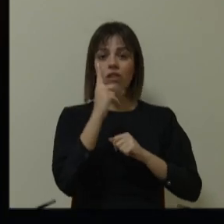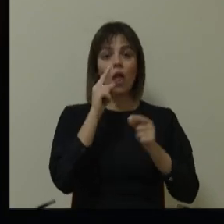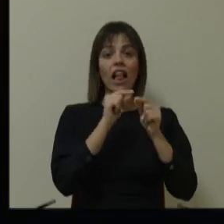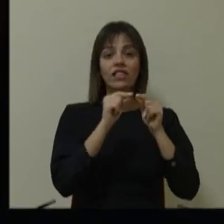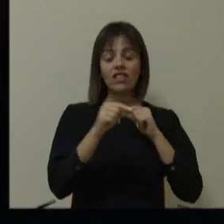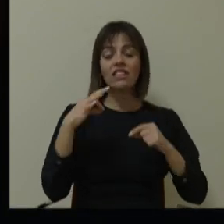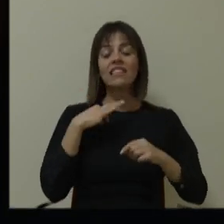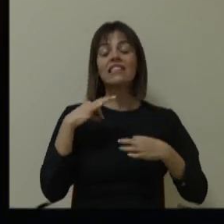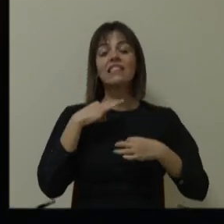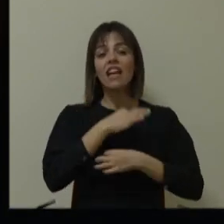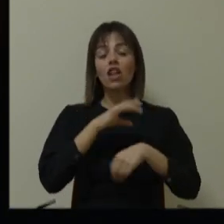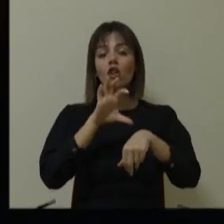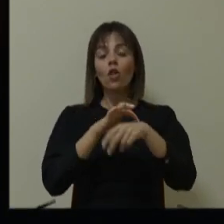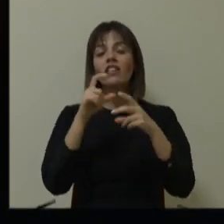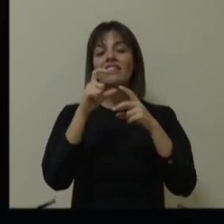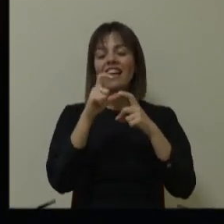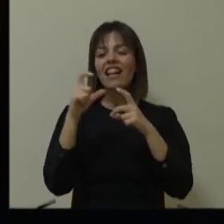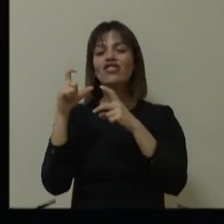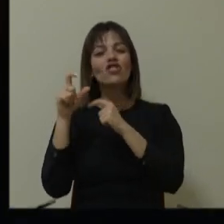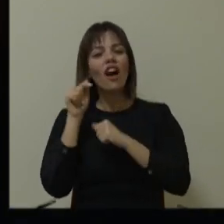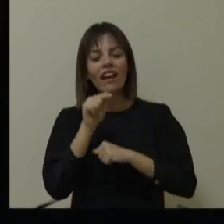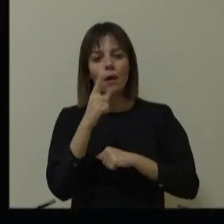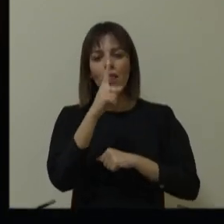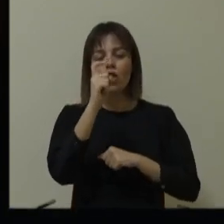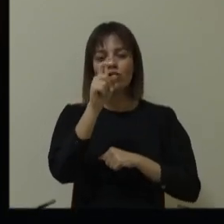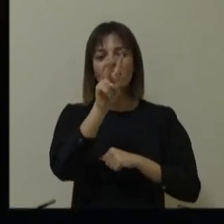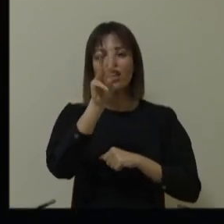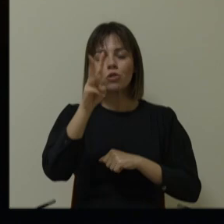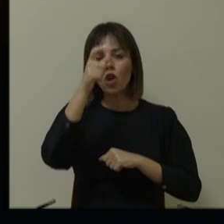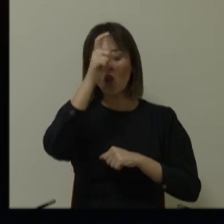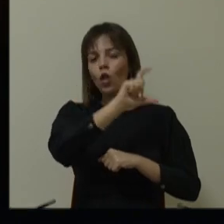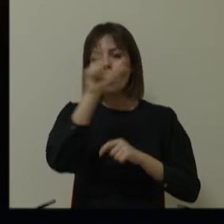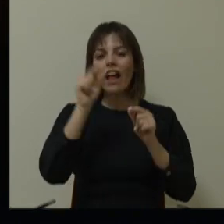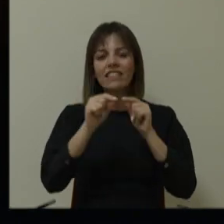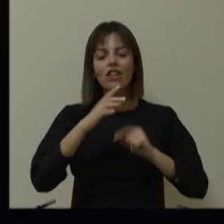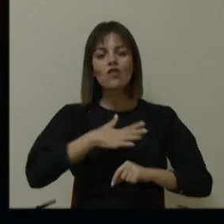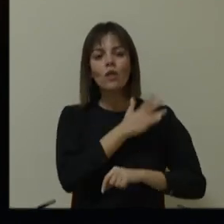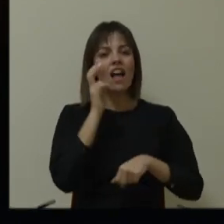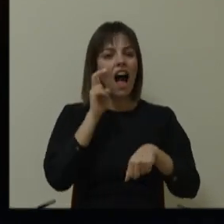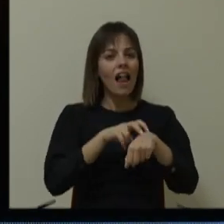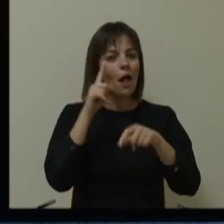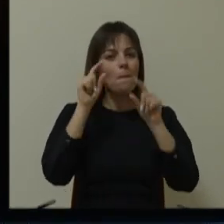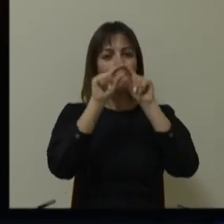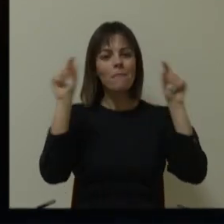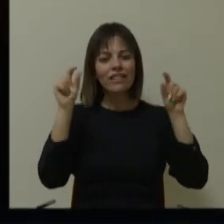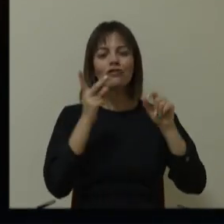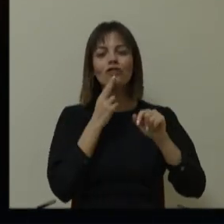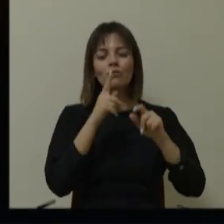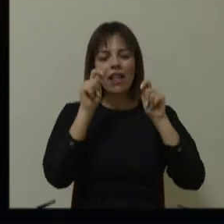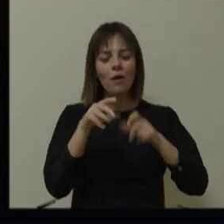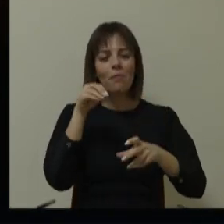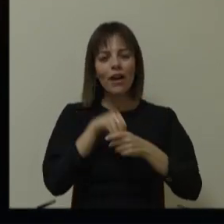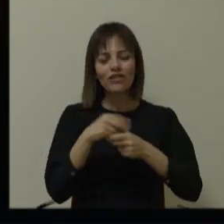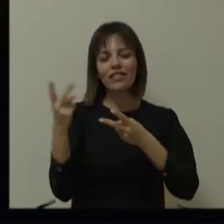Sayın Doktor Serdar Şahinkaya'yı 1923 Türkiye İktisat Konkresi'nin hatırlattıkları başlıklı konuşmasını yapmak üzere